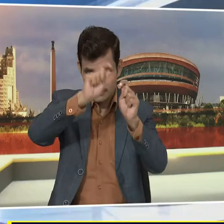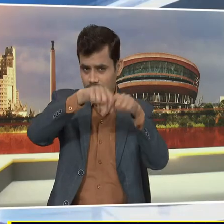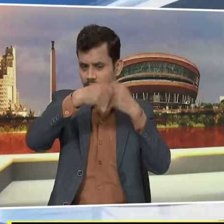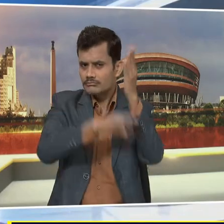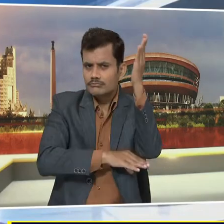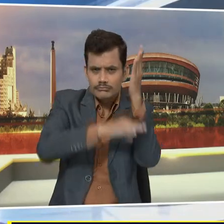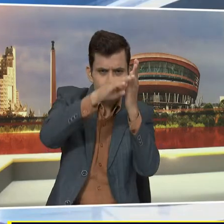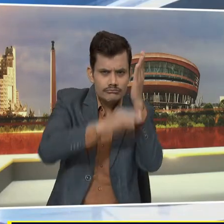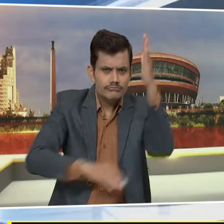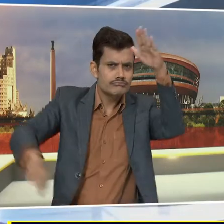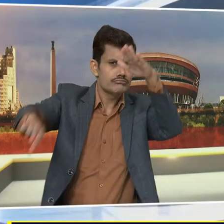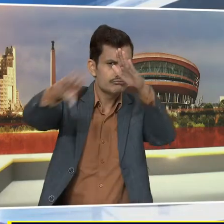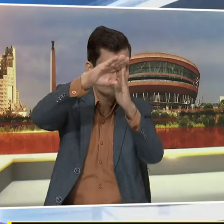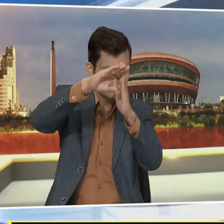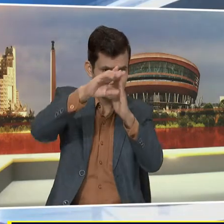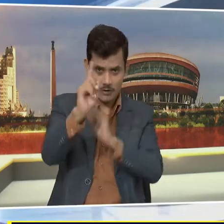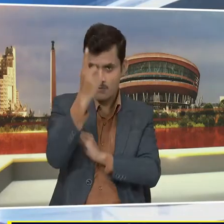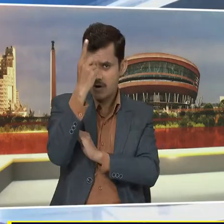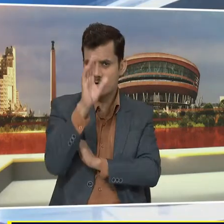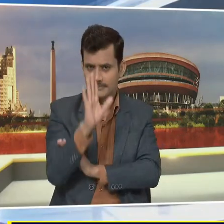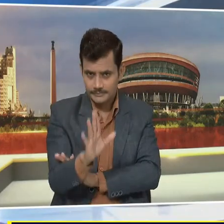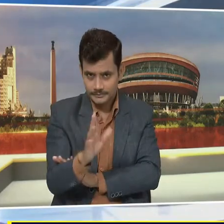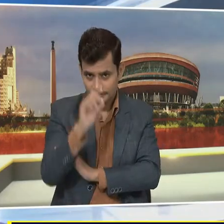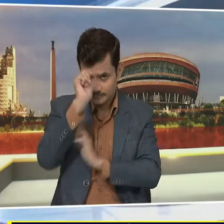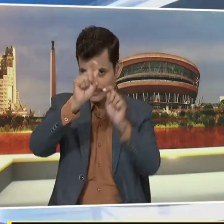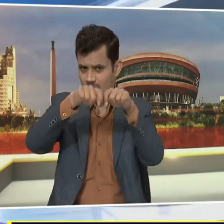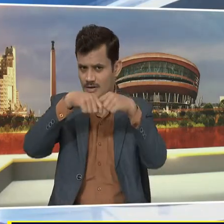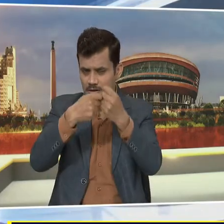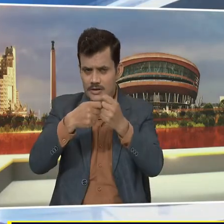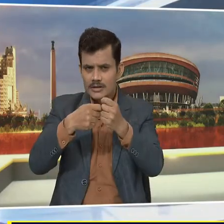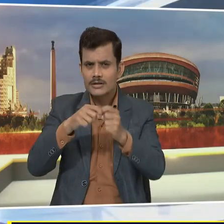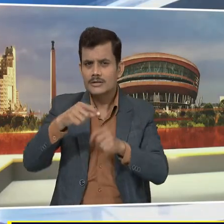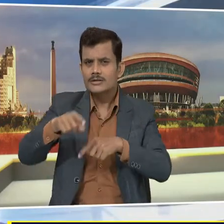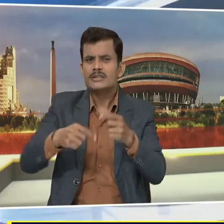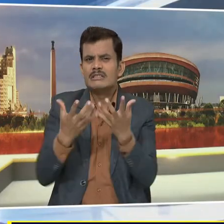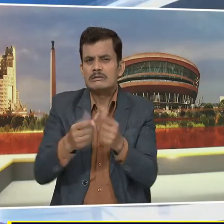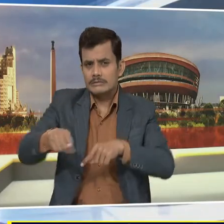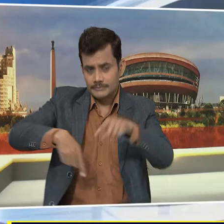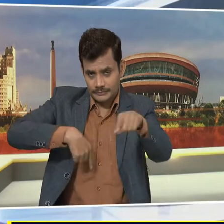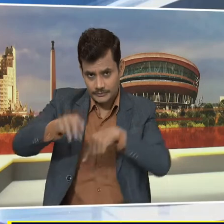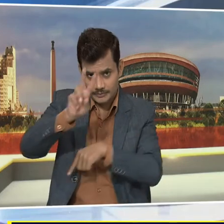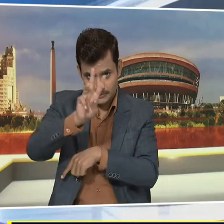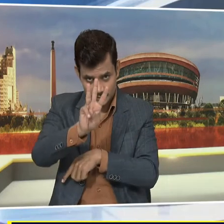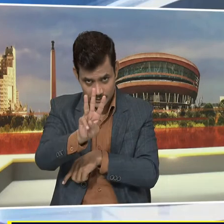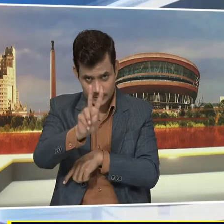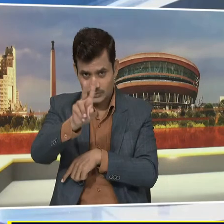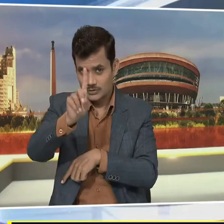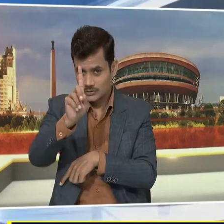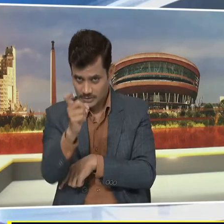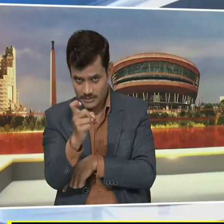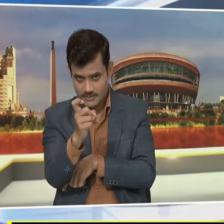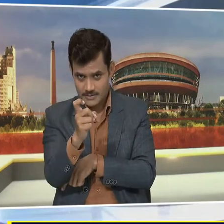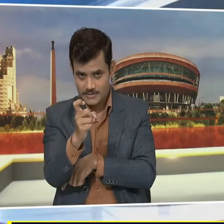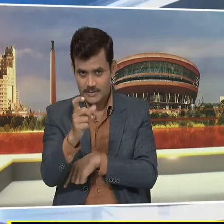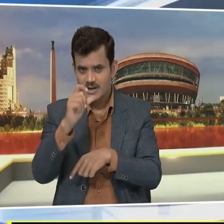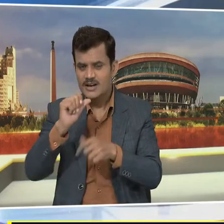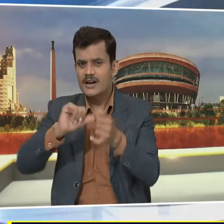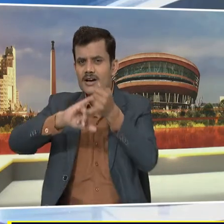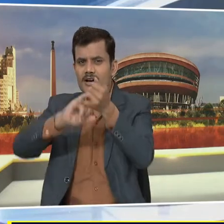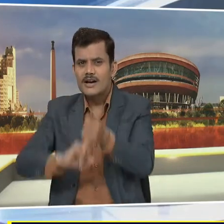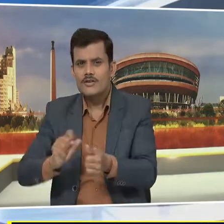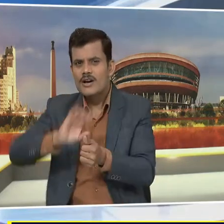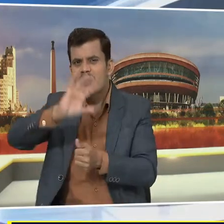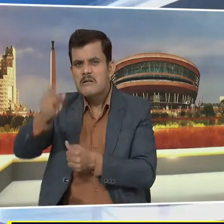शीर्ष्थान बर करार रखा है भारत से जीत के लिए मिले 327 रन के जवाब में अफ्रीकी टिम